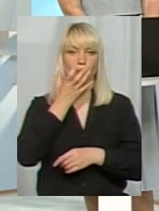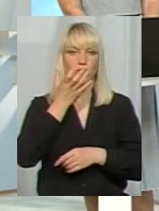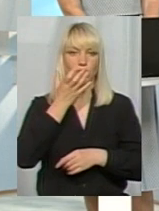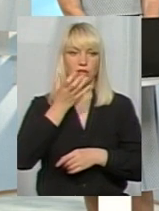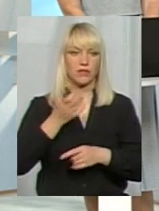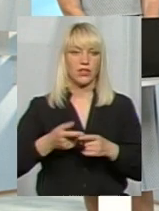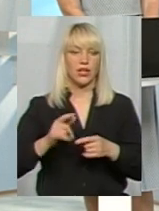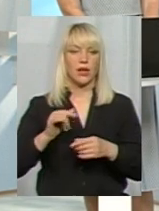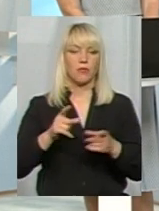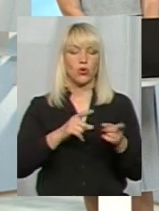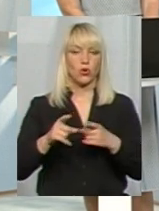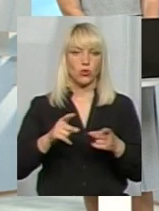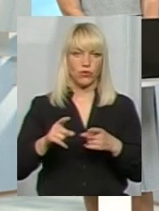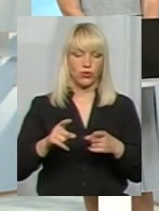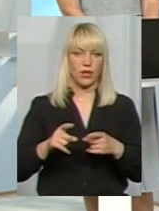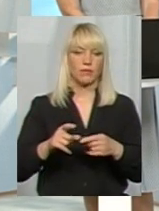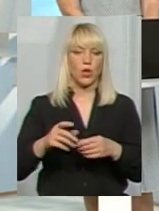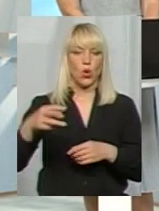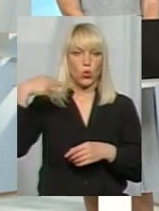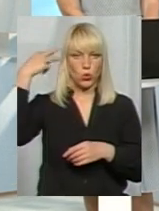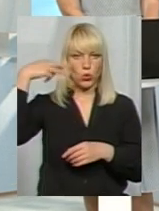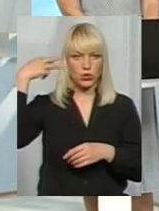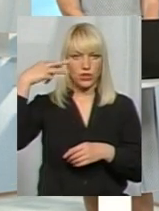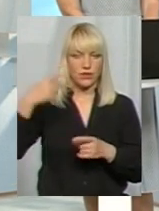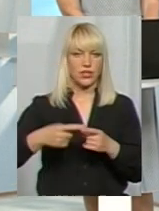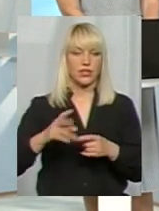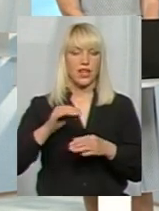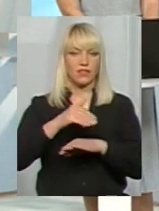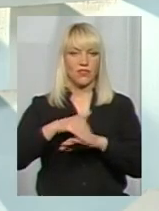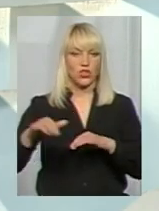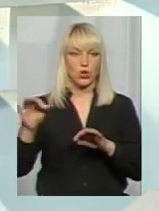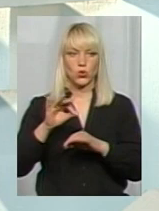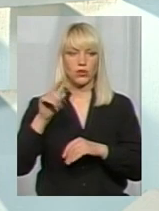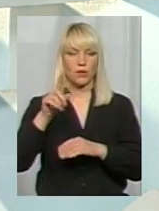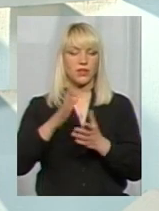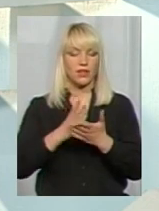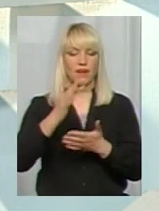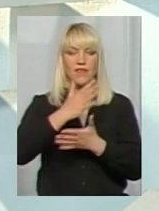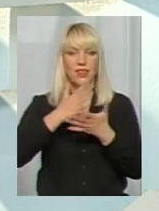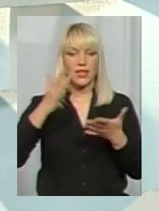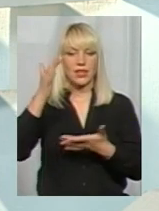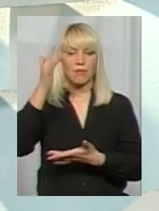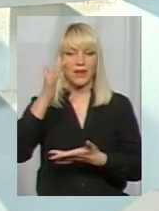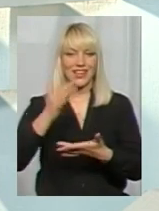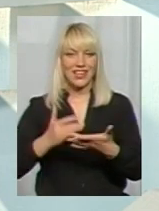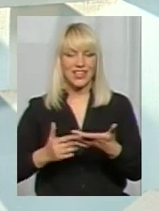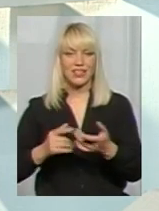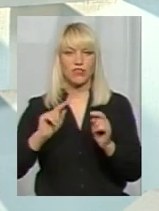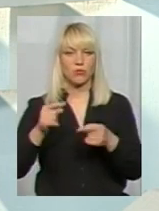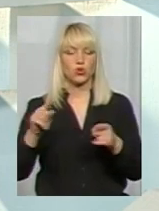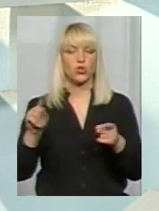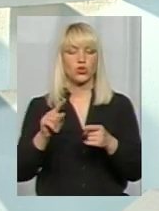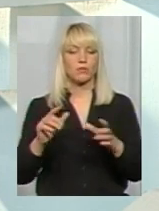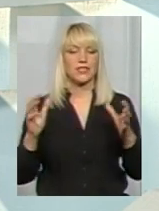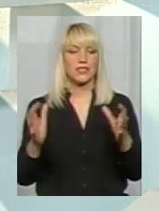але підготовка душових кабін, надвірних туалетів. Тобто, там є дуже великий перелік дітей, для того, щоб вберегти